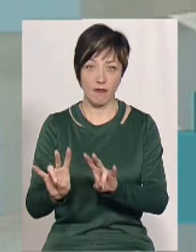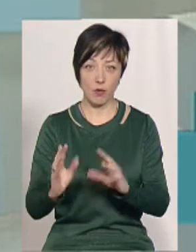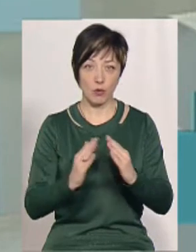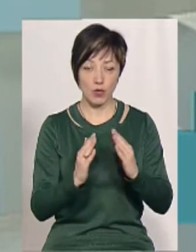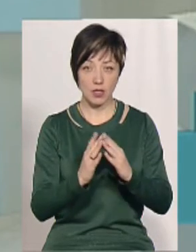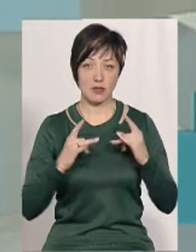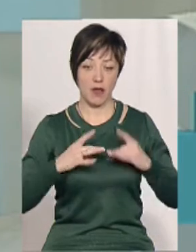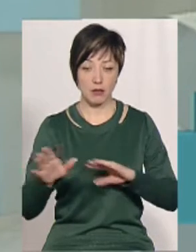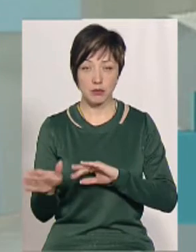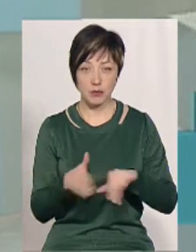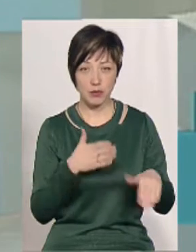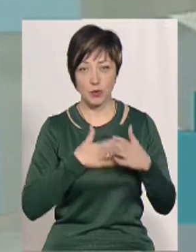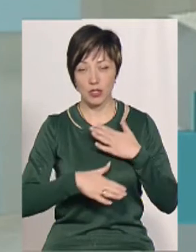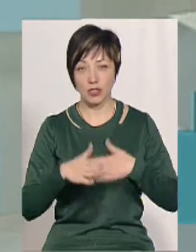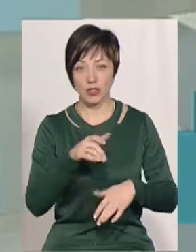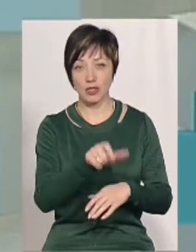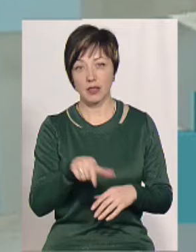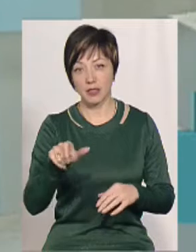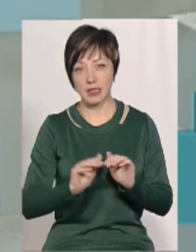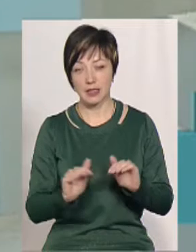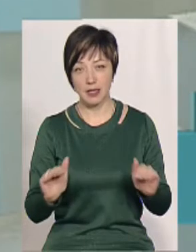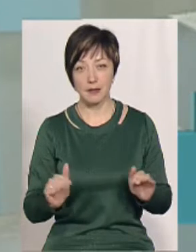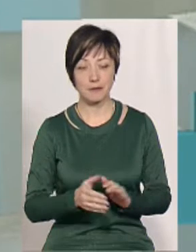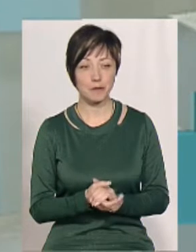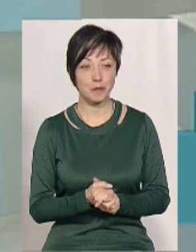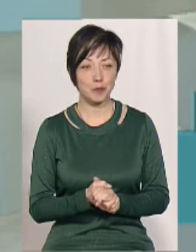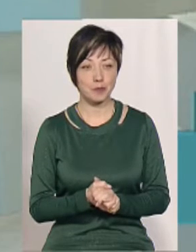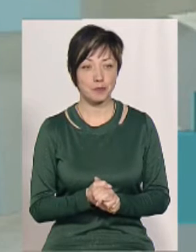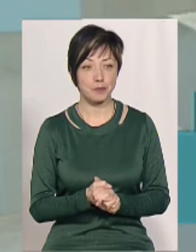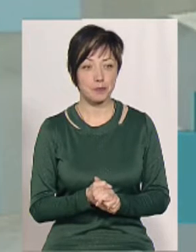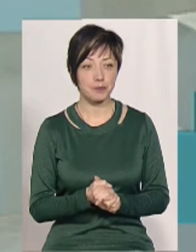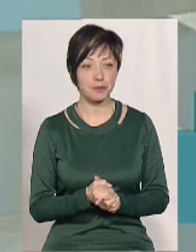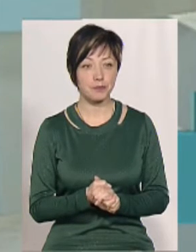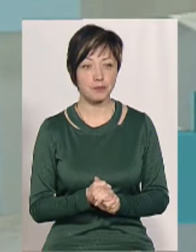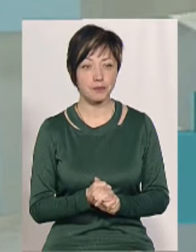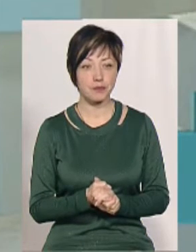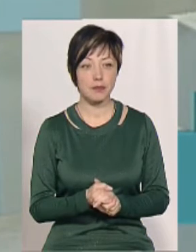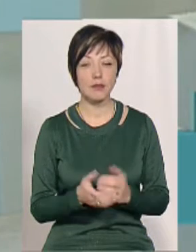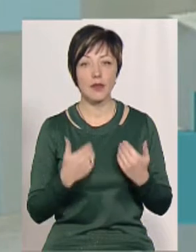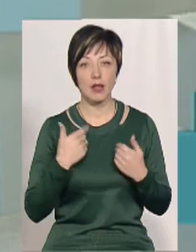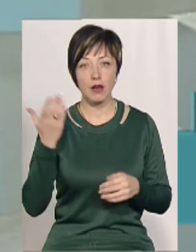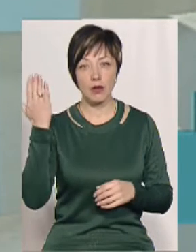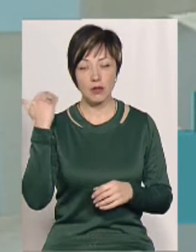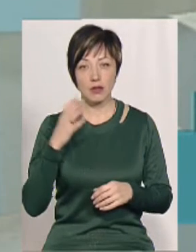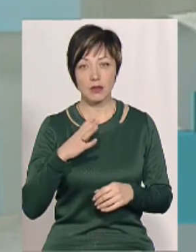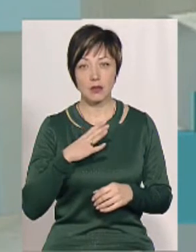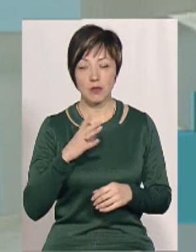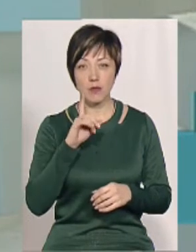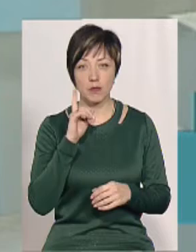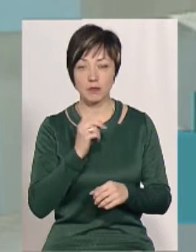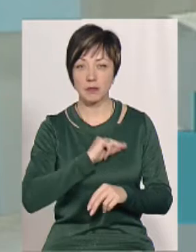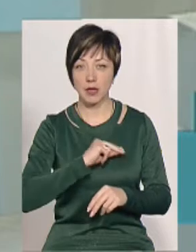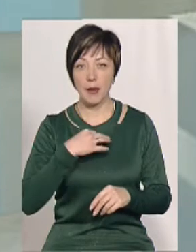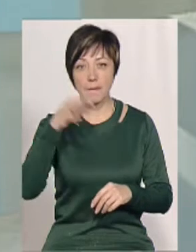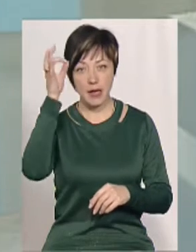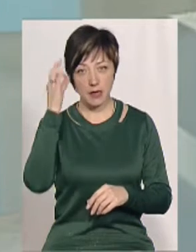будинку, потішила наших дітей. І, скажімо, я колись був геологом молодесі, я сам пам